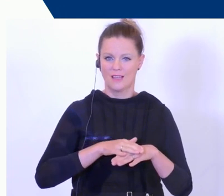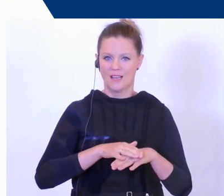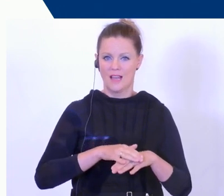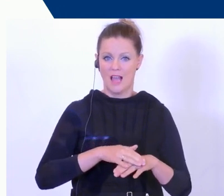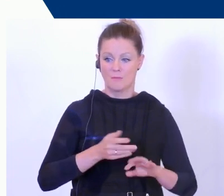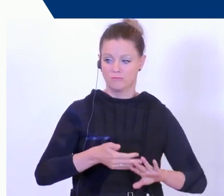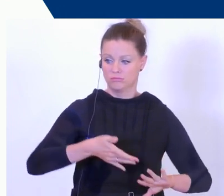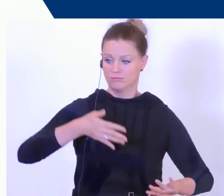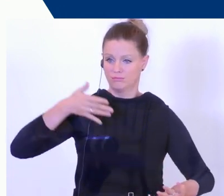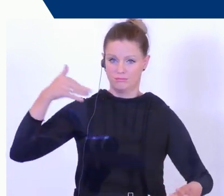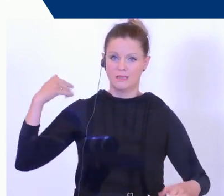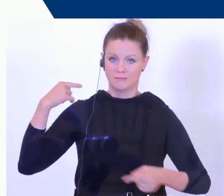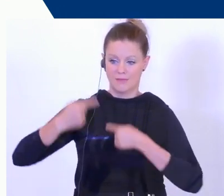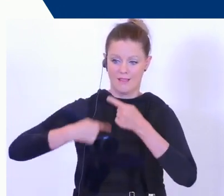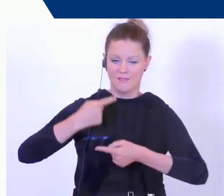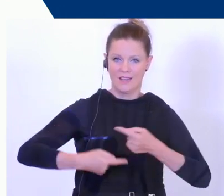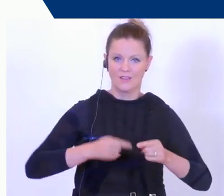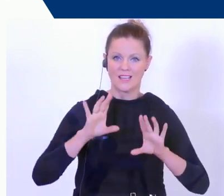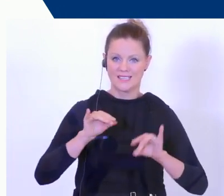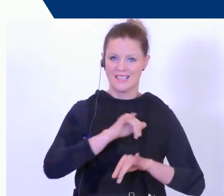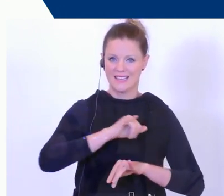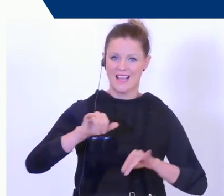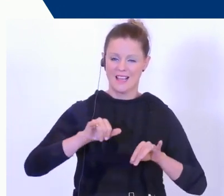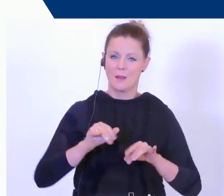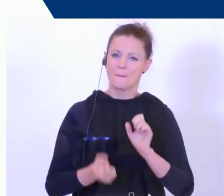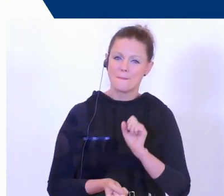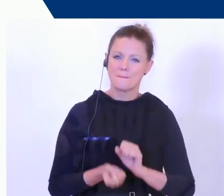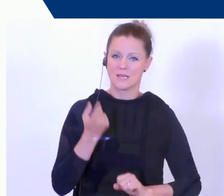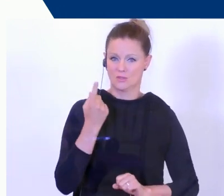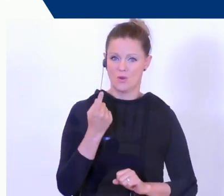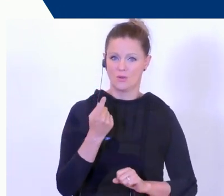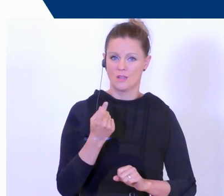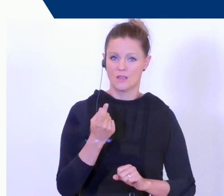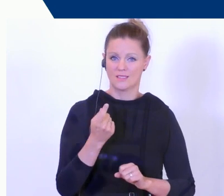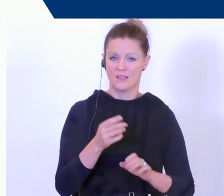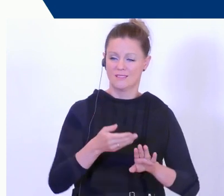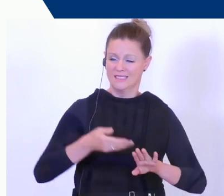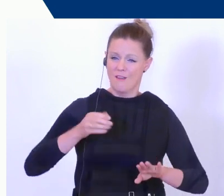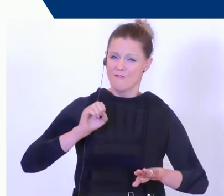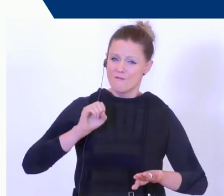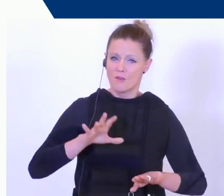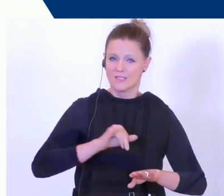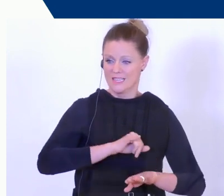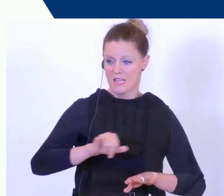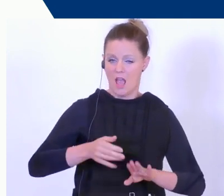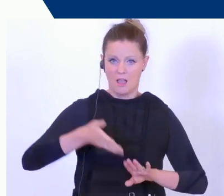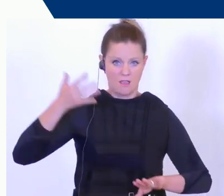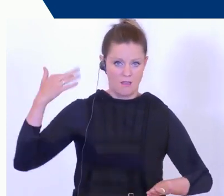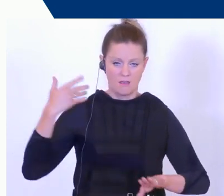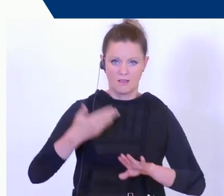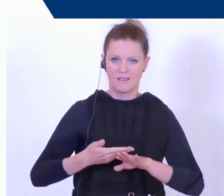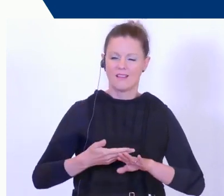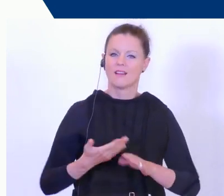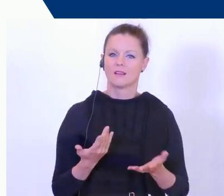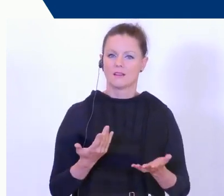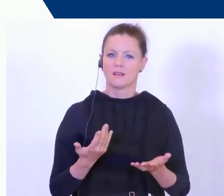Entwicklung haben wir die letzten zehn Jahre, aber insbesondere auch dramatisch, die letzten 15 Jahre, sehr, sehr viel an